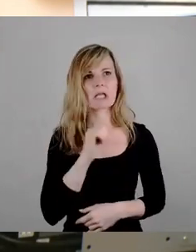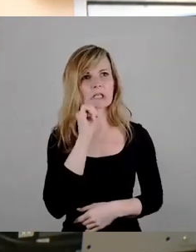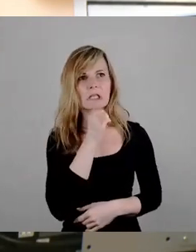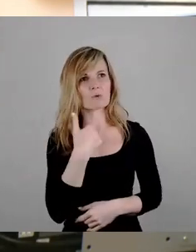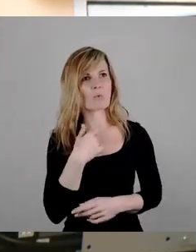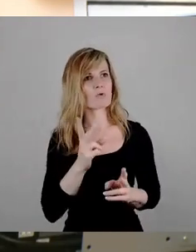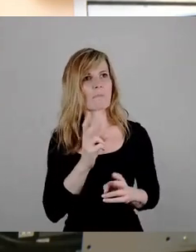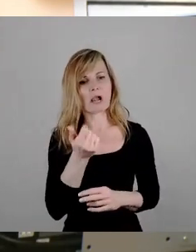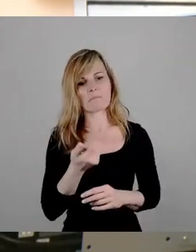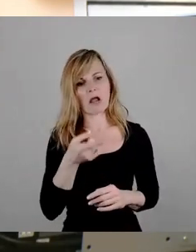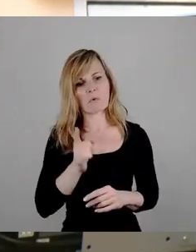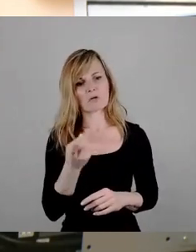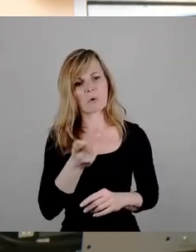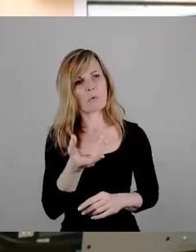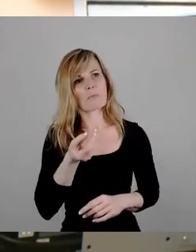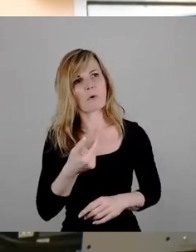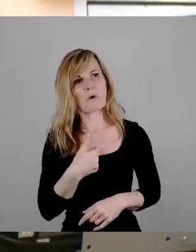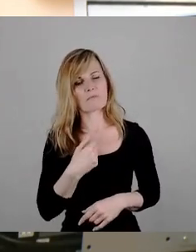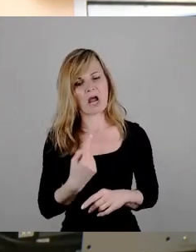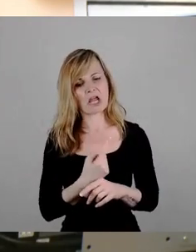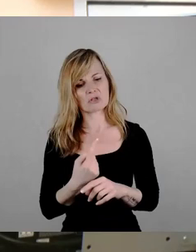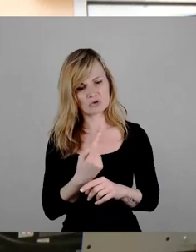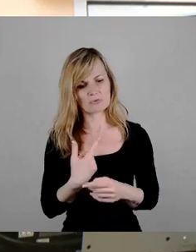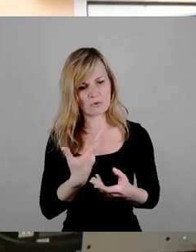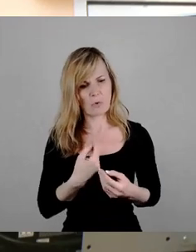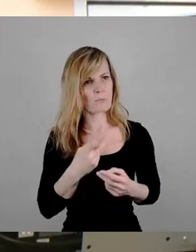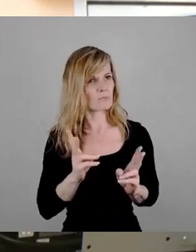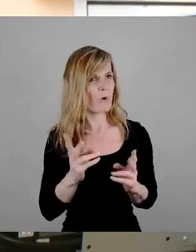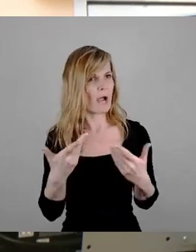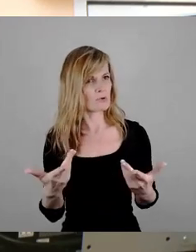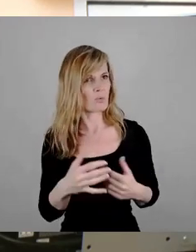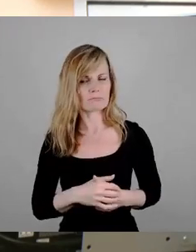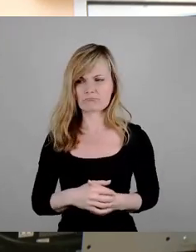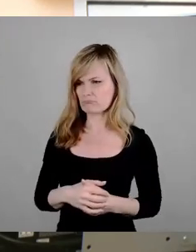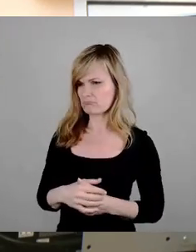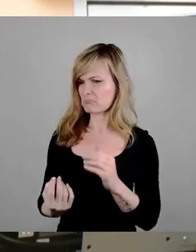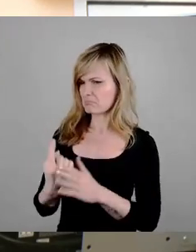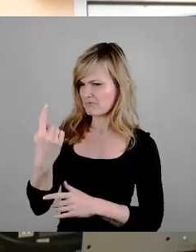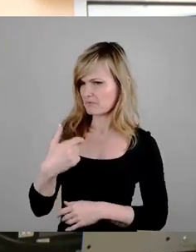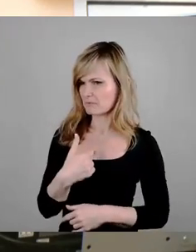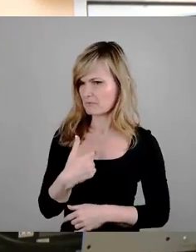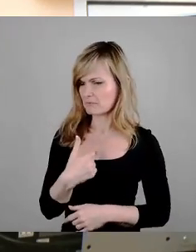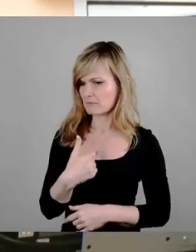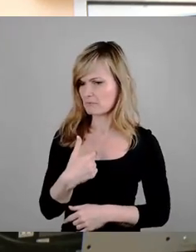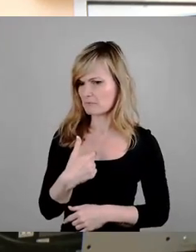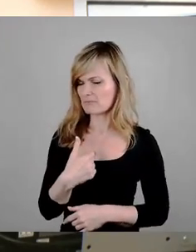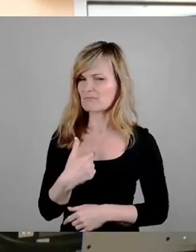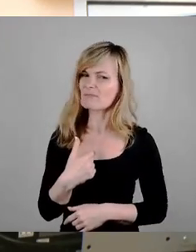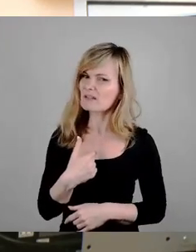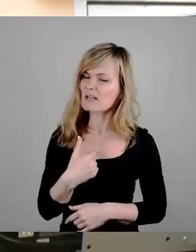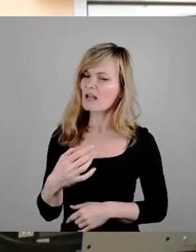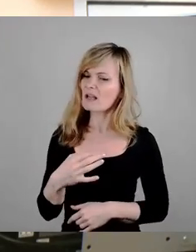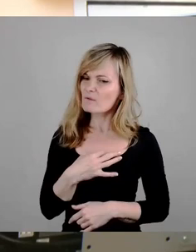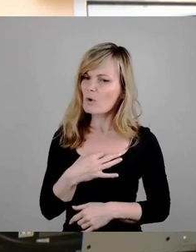Euro bekommen, die man für so eine Stunde Auflegen halt bekommt. Und da, liebe Leute, da tut sich für mich eben